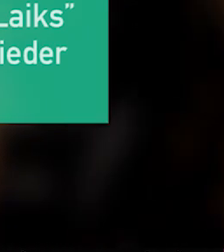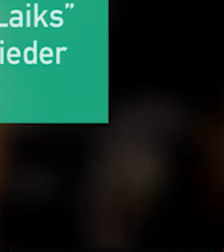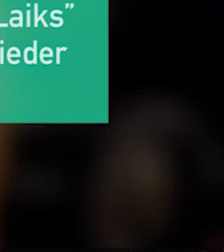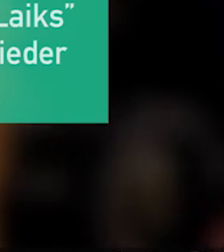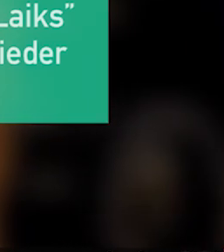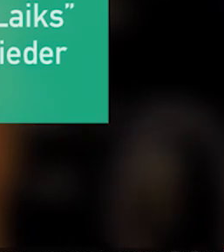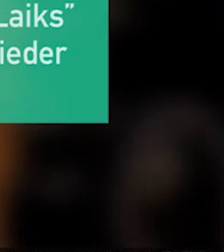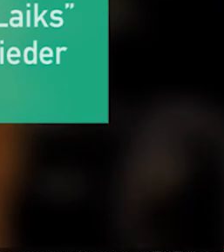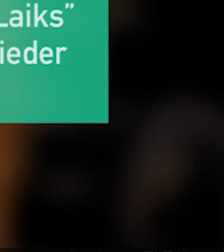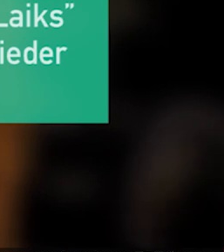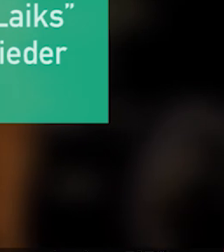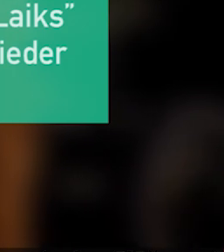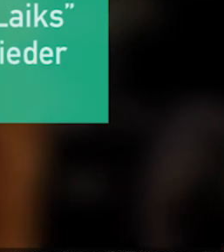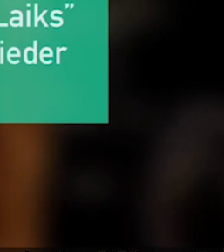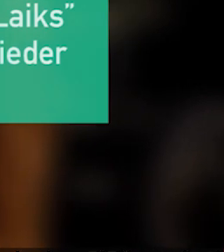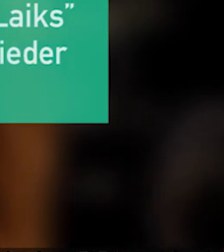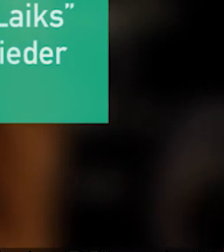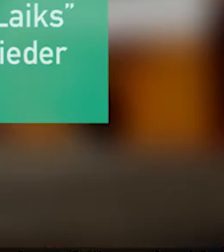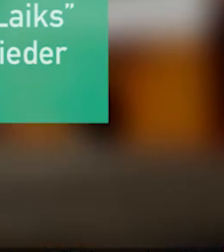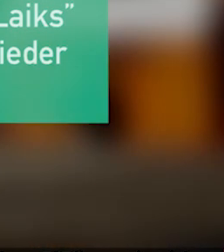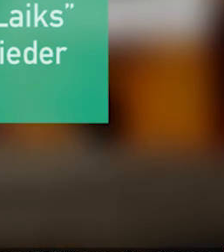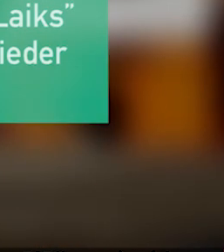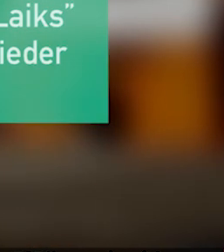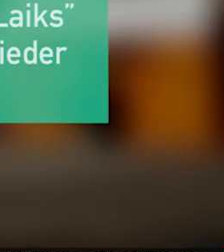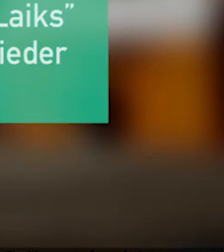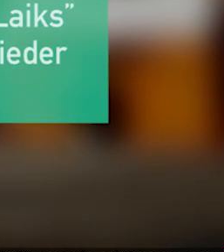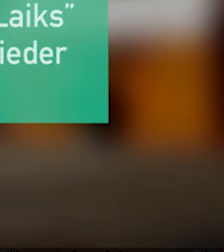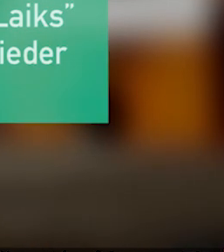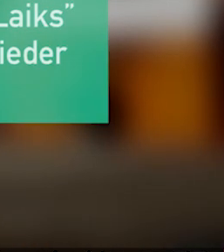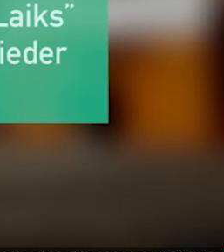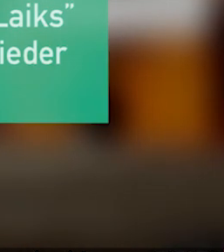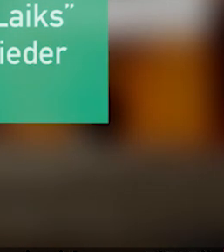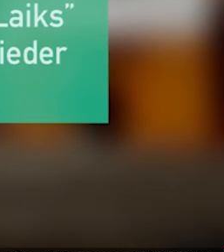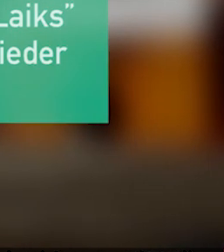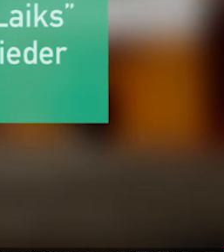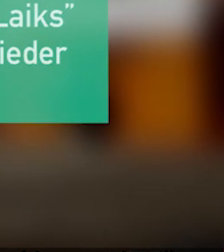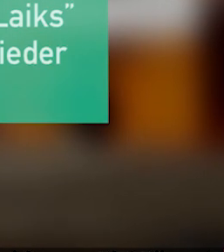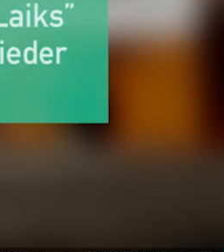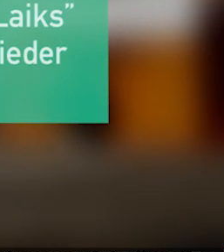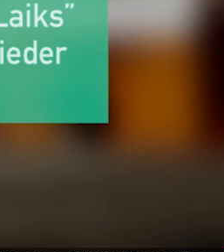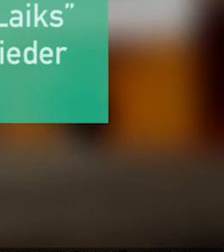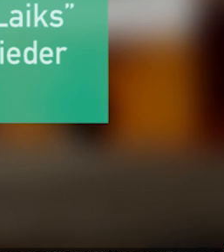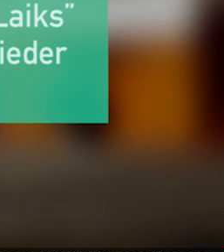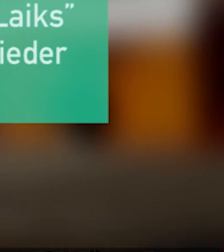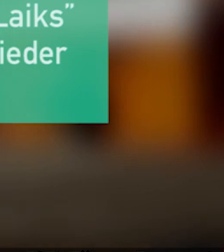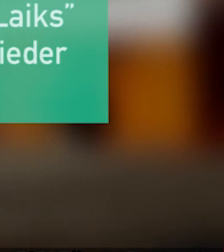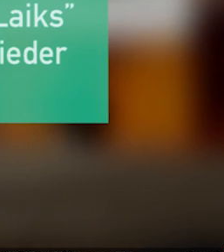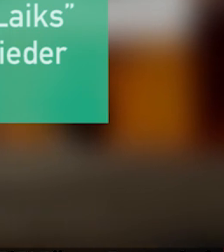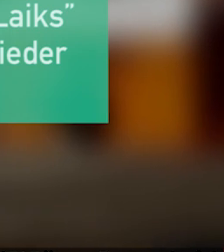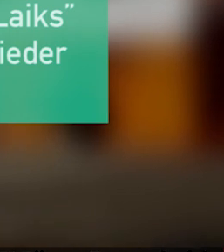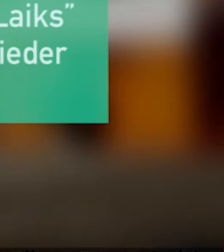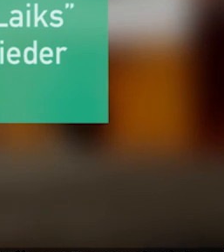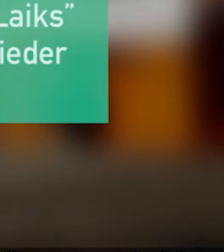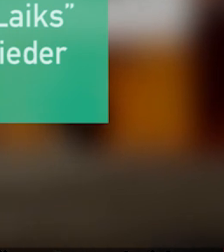nosakot, ka pašvaldības nedibina un neizdod masu informācijas līdzekļus. Daugavpils un ilūkses novads pagājušo gadu